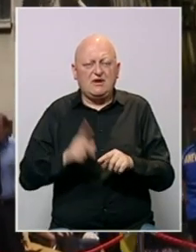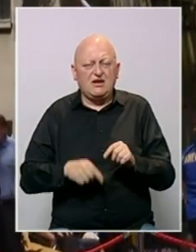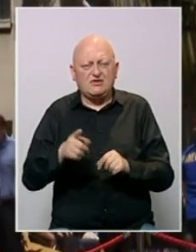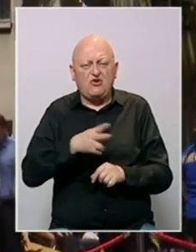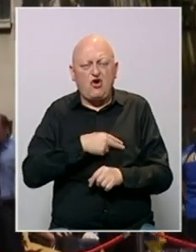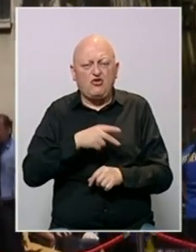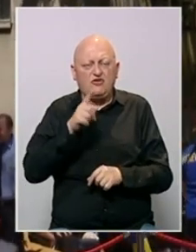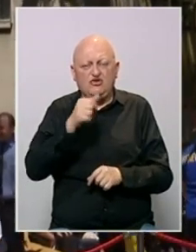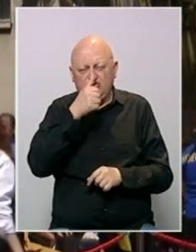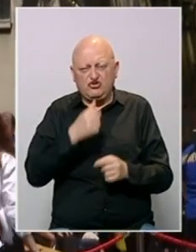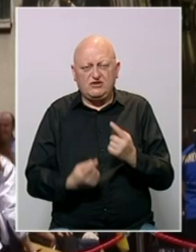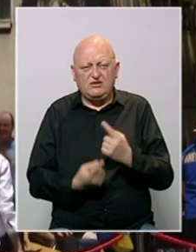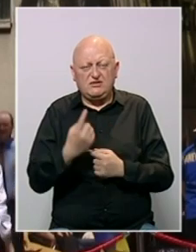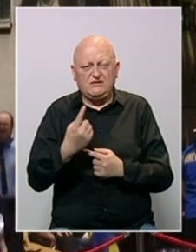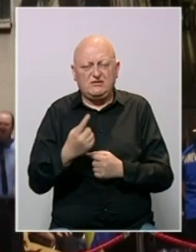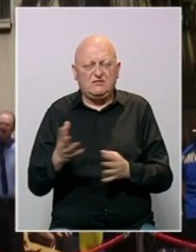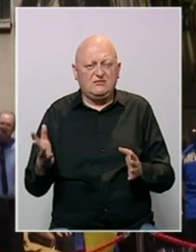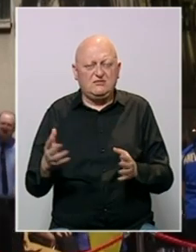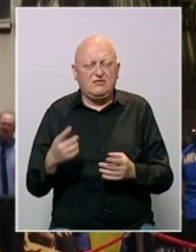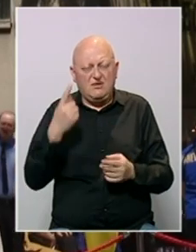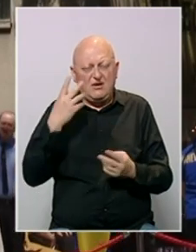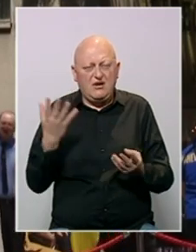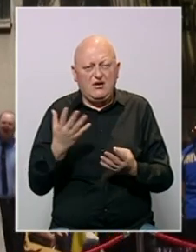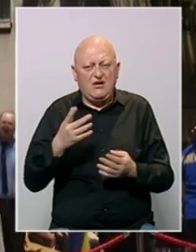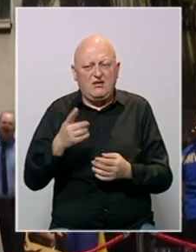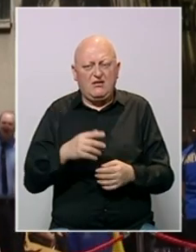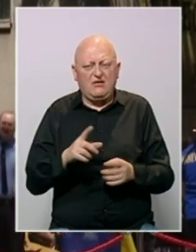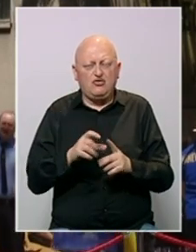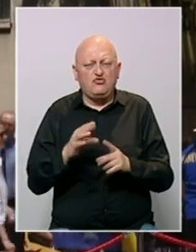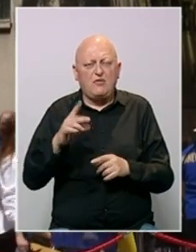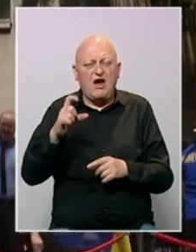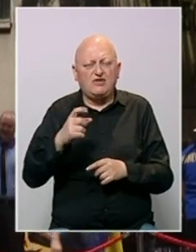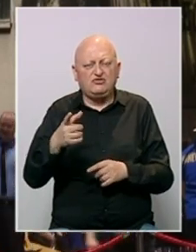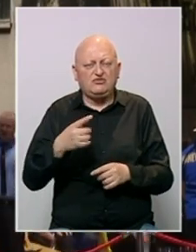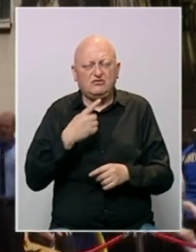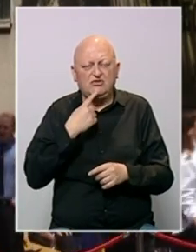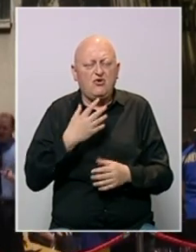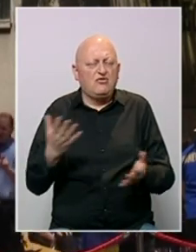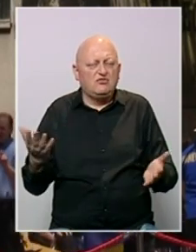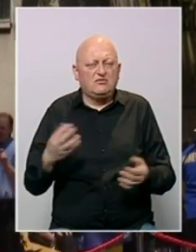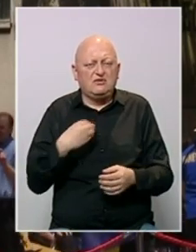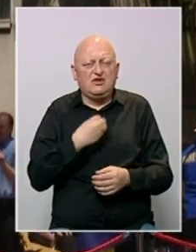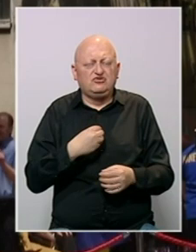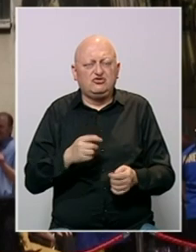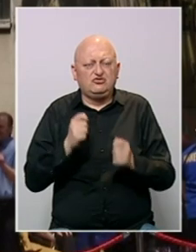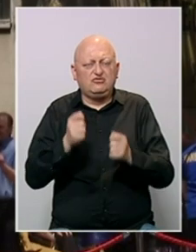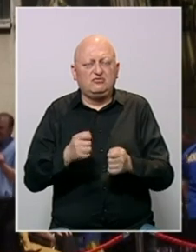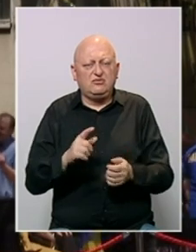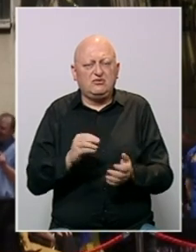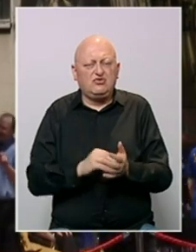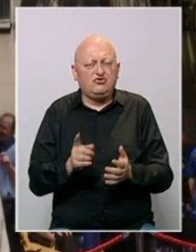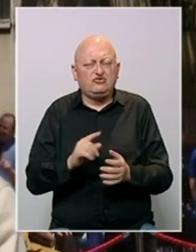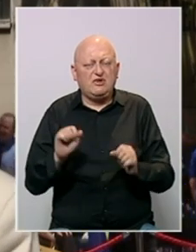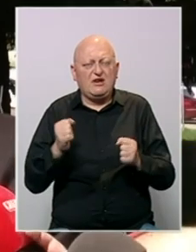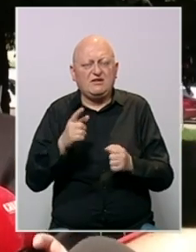odgovorili za to što se zrešilo, to je znači, kao će znate, optužno protiv Dubajića koje smo pokrenuli, ali nažalost još uvijek